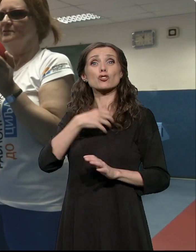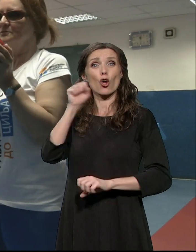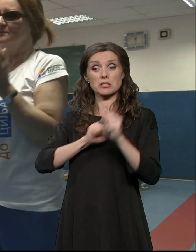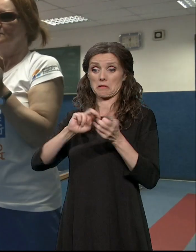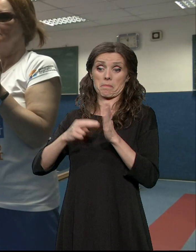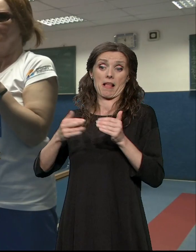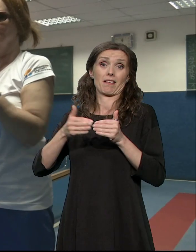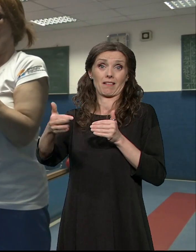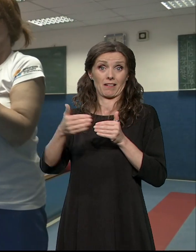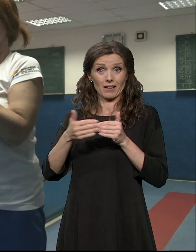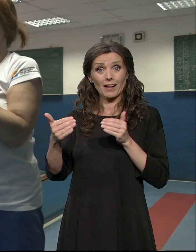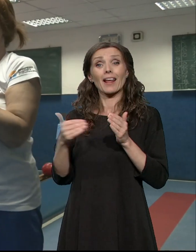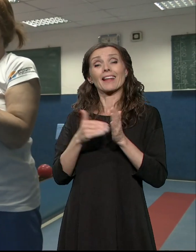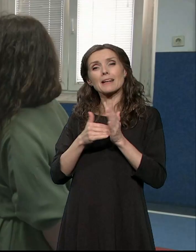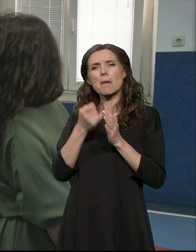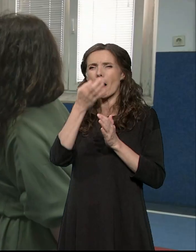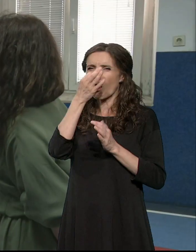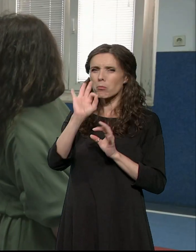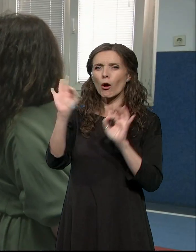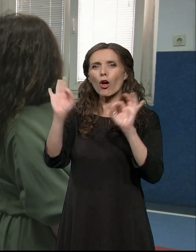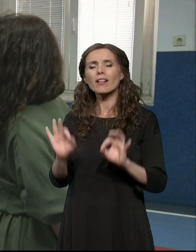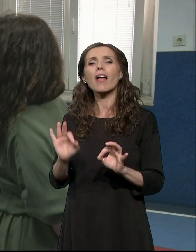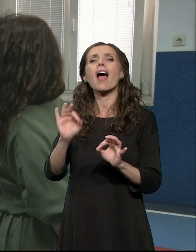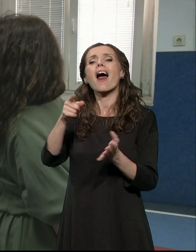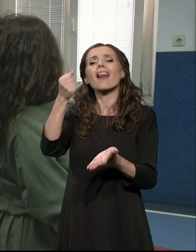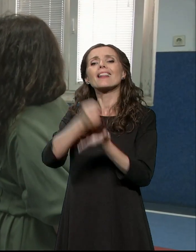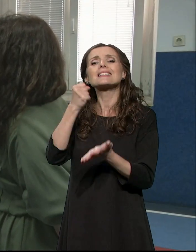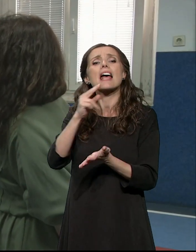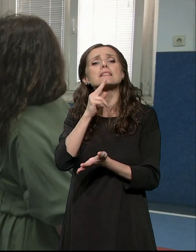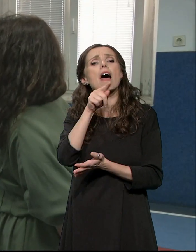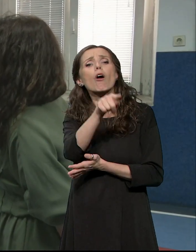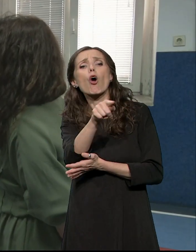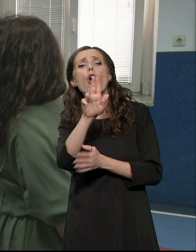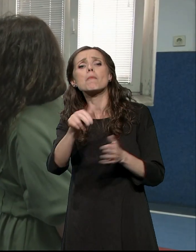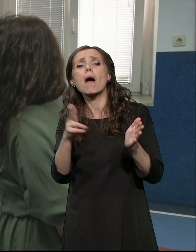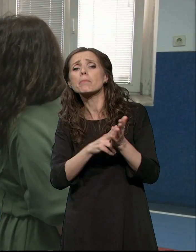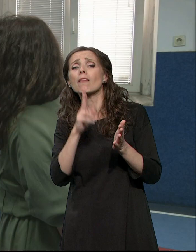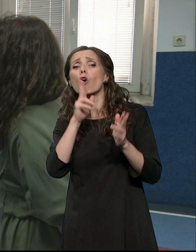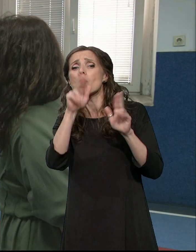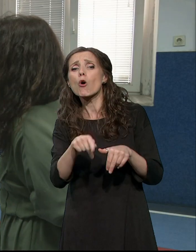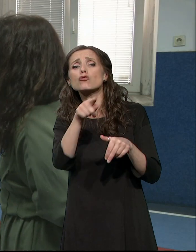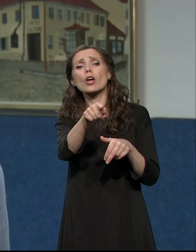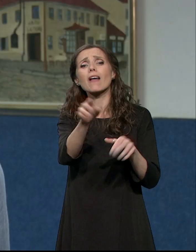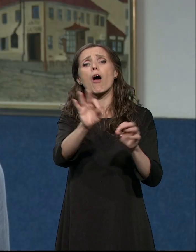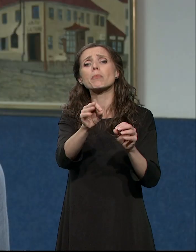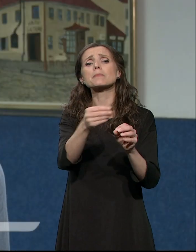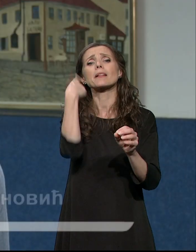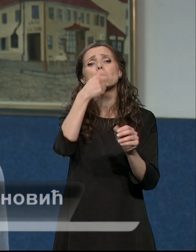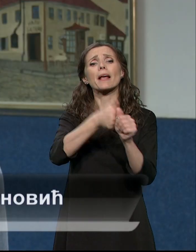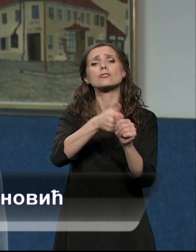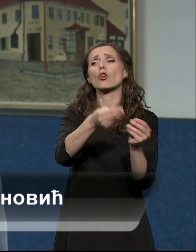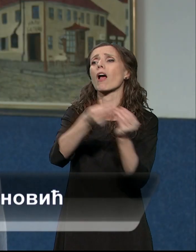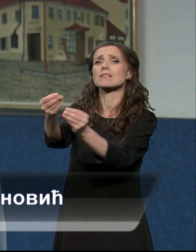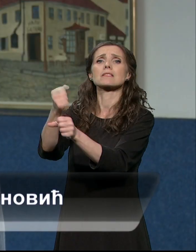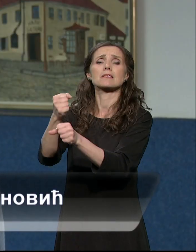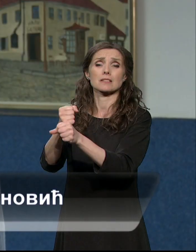se planira, trebalo bi bolje urediti pitanje licenciranja pružavaca ove usluge i ko sve mogu biti pružavci. Korisnici